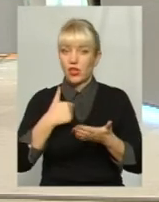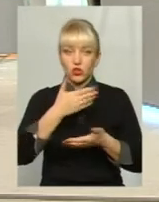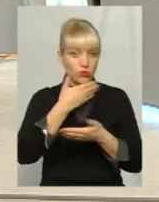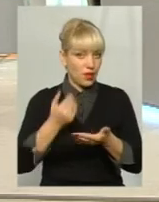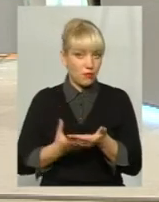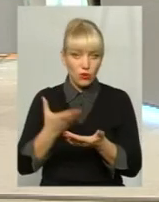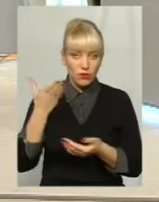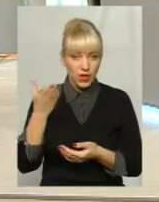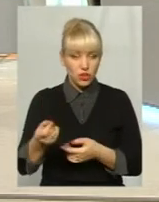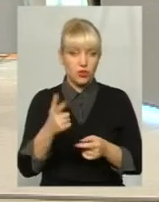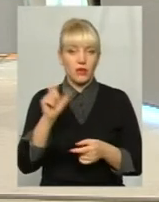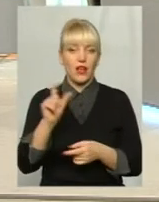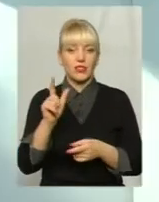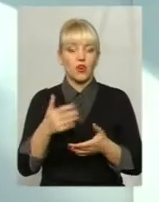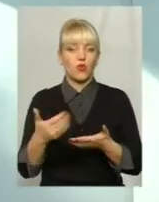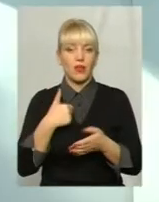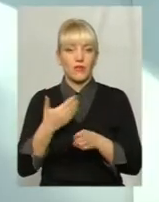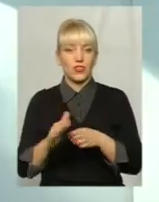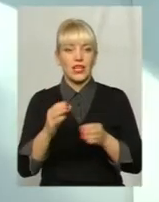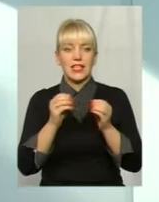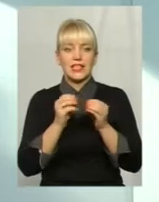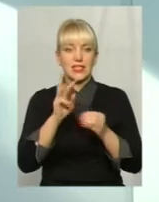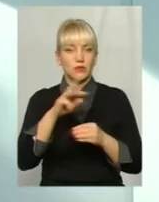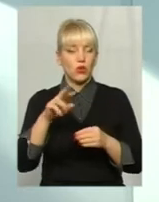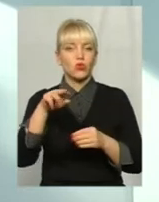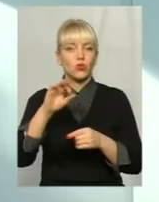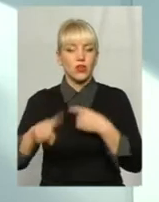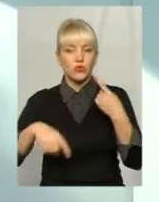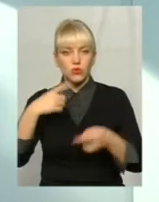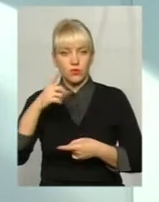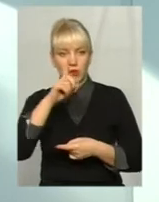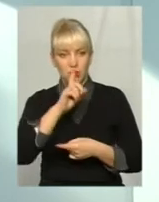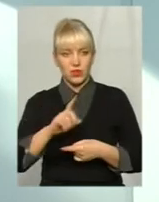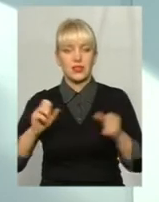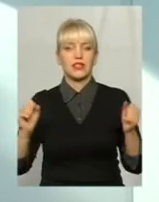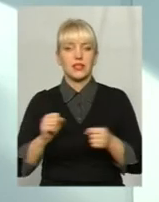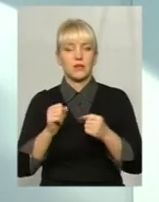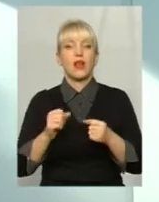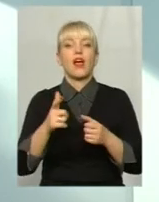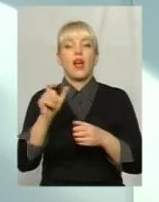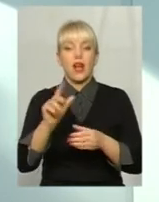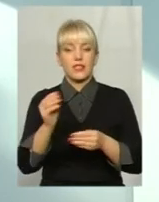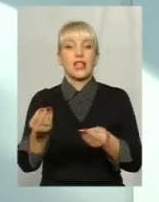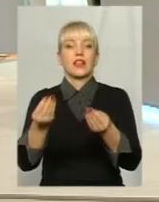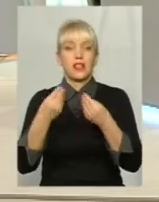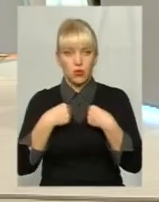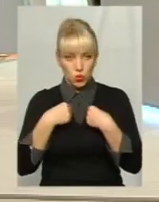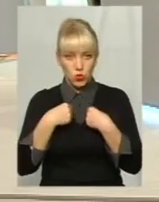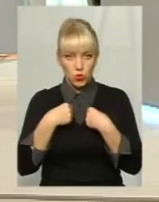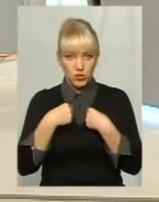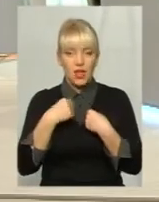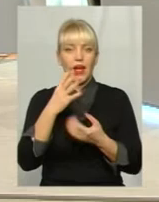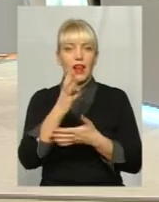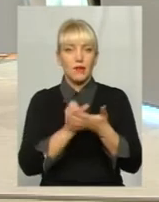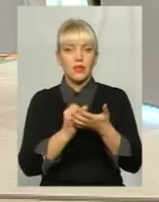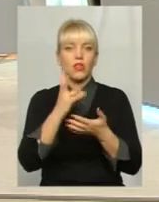цей газ, який нам виділи, там 10 мільйонів метрів кубічного, то нам наступний місяць зима газ дадуть. Тобто ліміт дають, але не